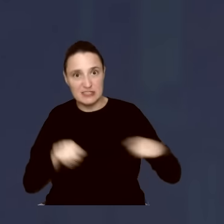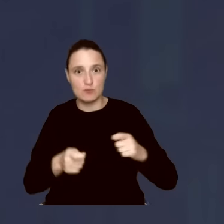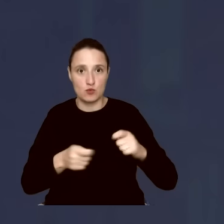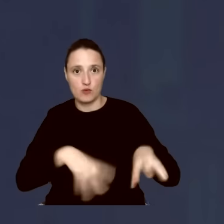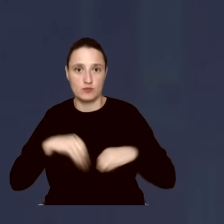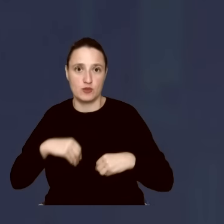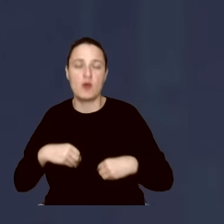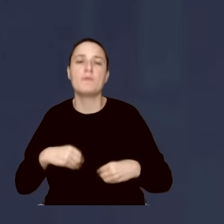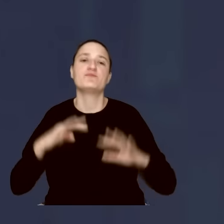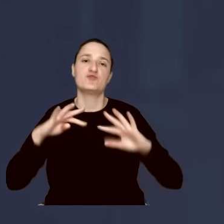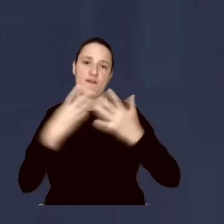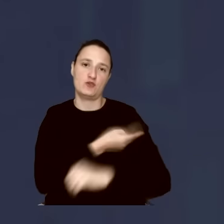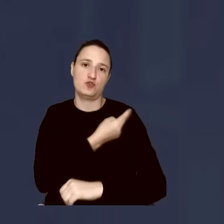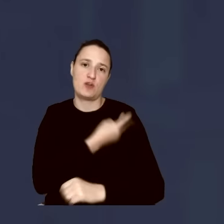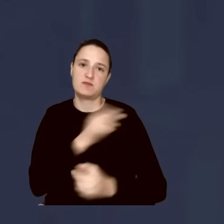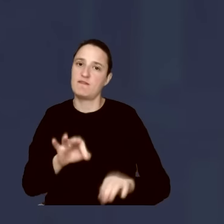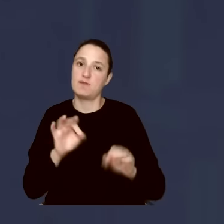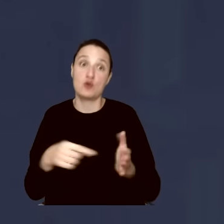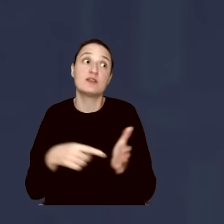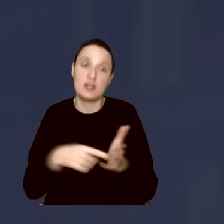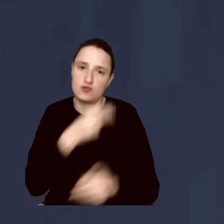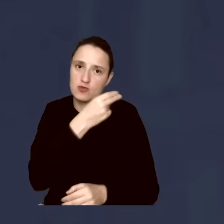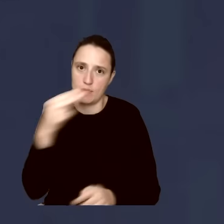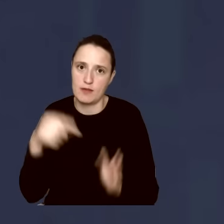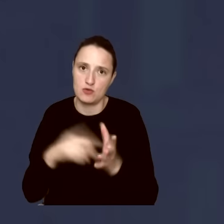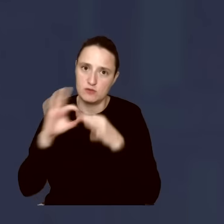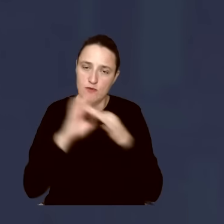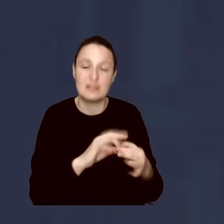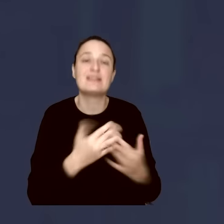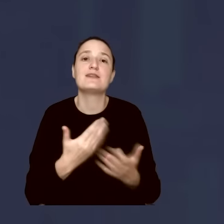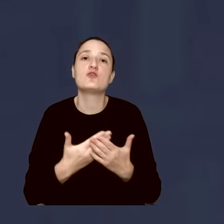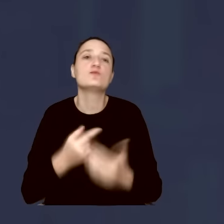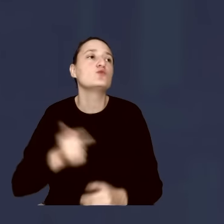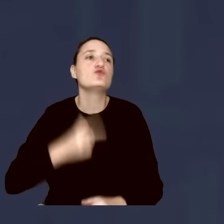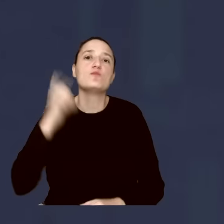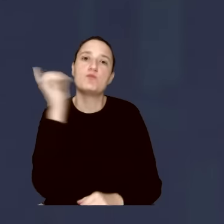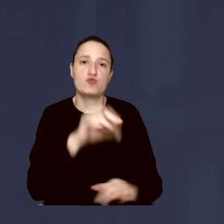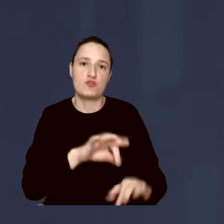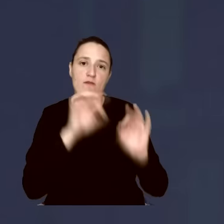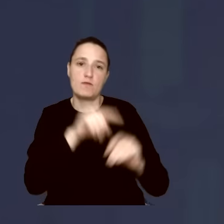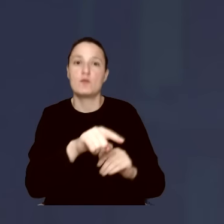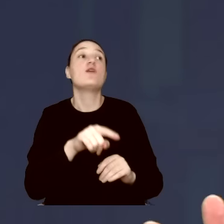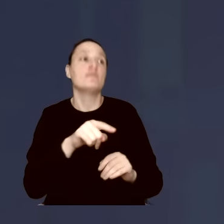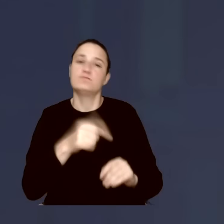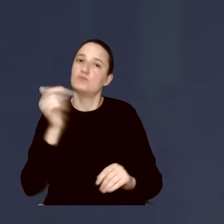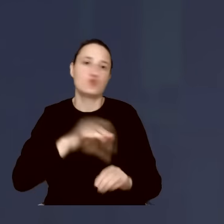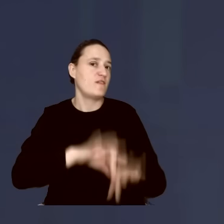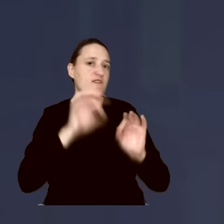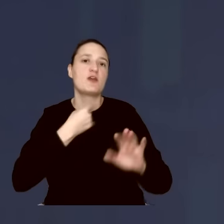9 czerwca są również o tym. Dlatego trzeba pójść na te wybory i zagłosować za ludźmi, którzy